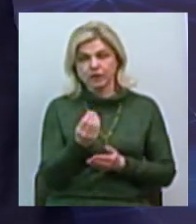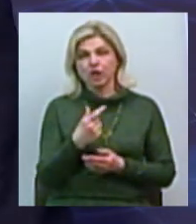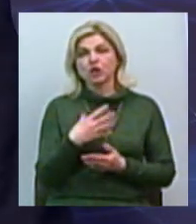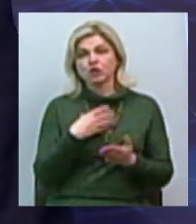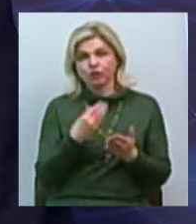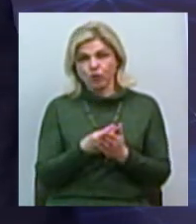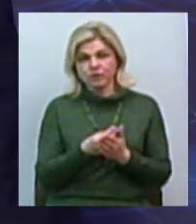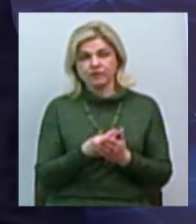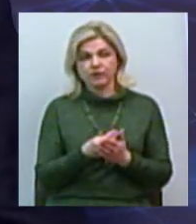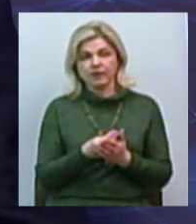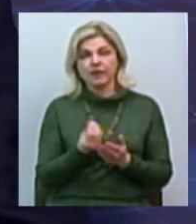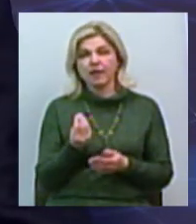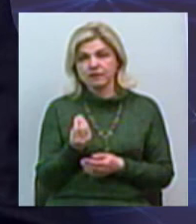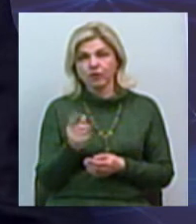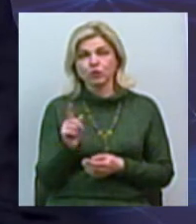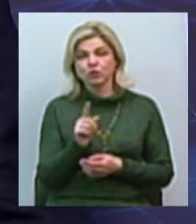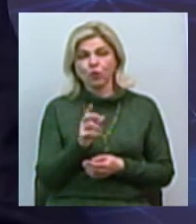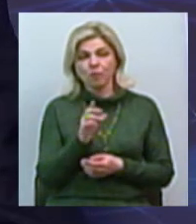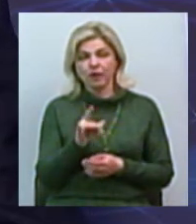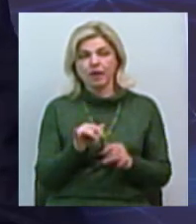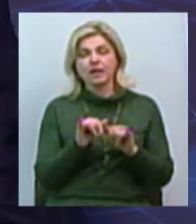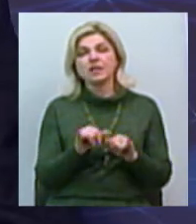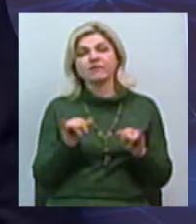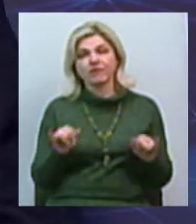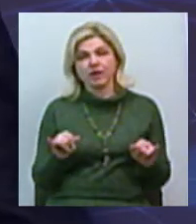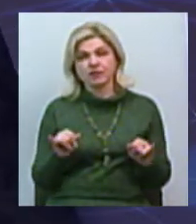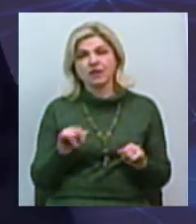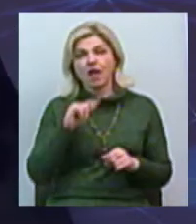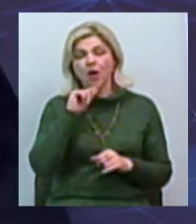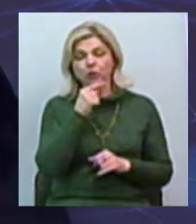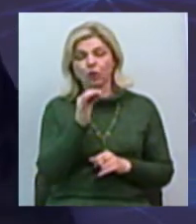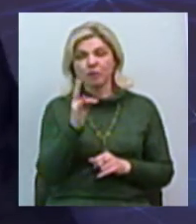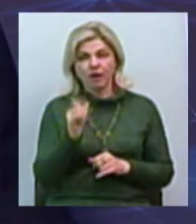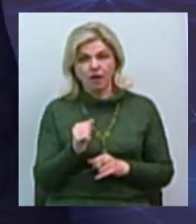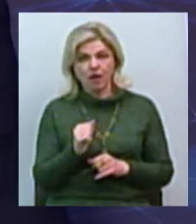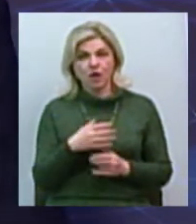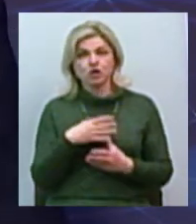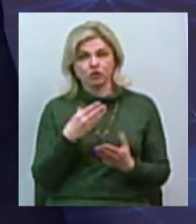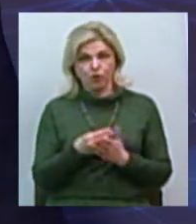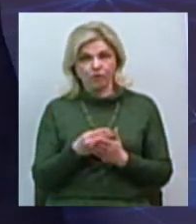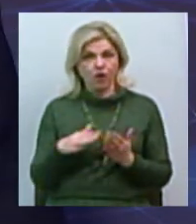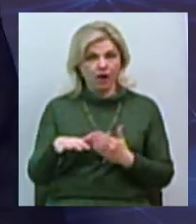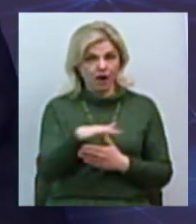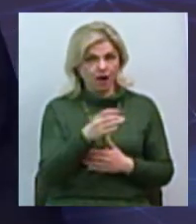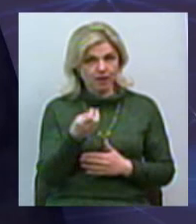доверені средства для того, щоб розвивалася економіка собственного края, нашій країни,